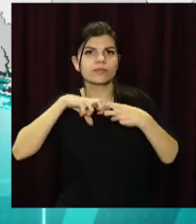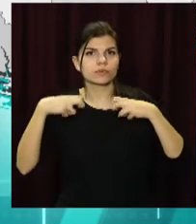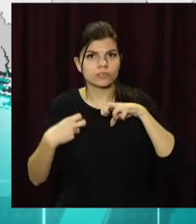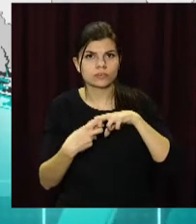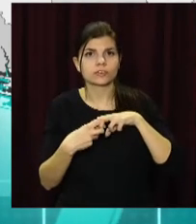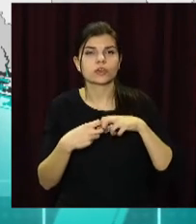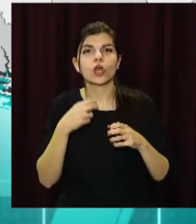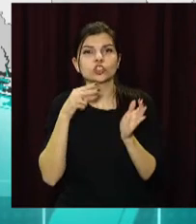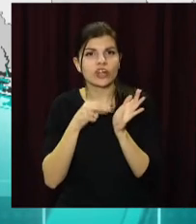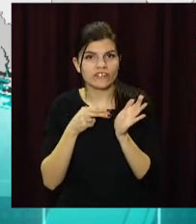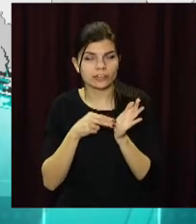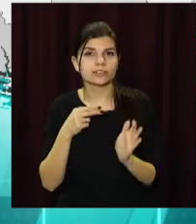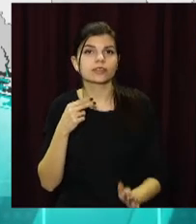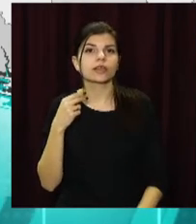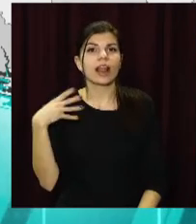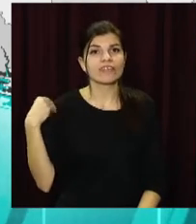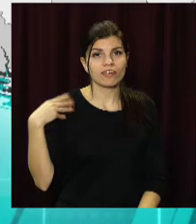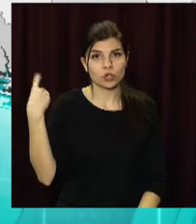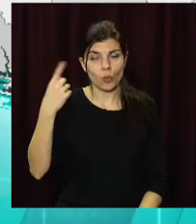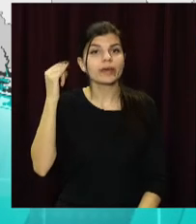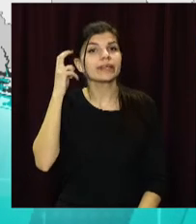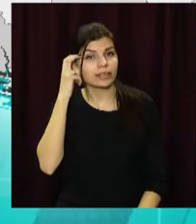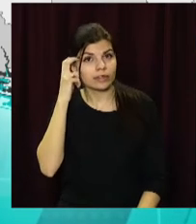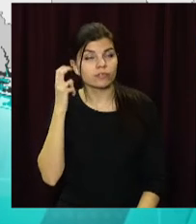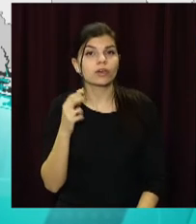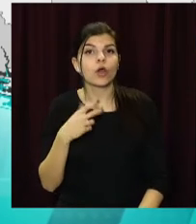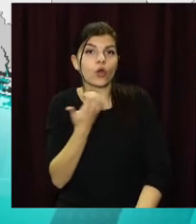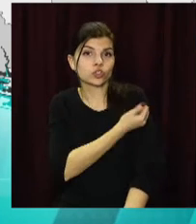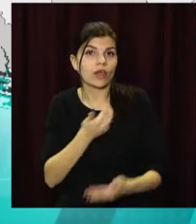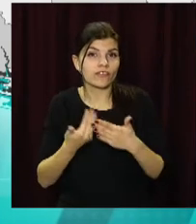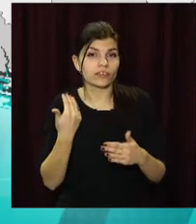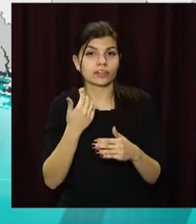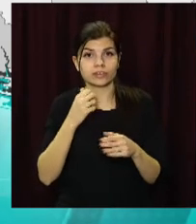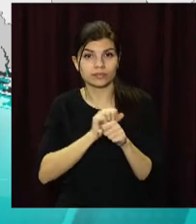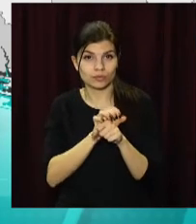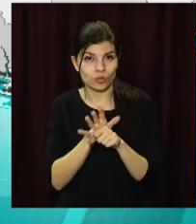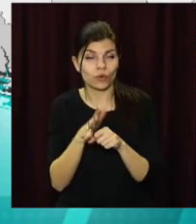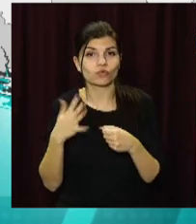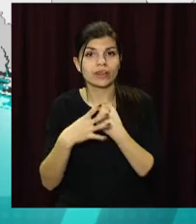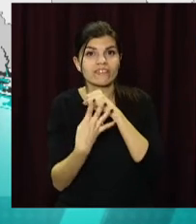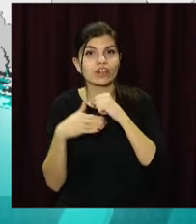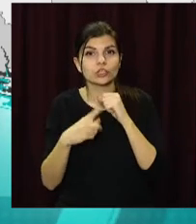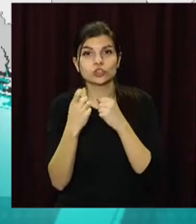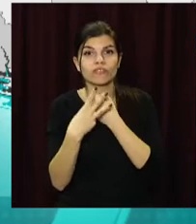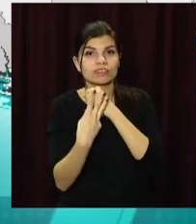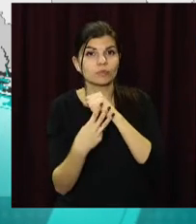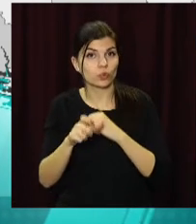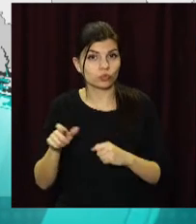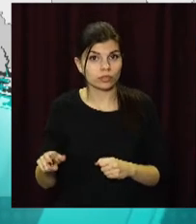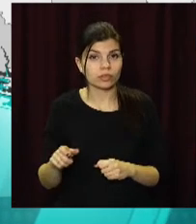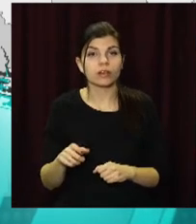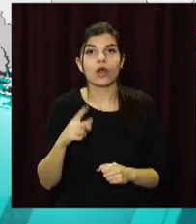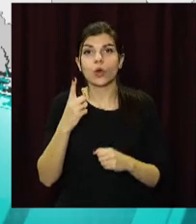-Франківській, Чернівецькій, Львівській областях та Києві. Щеплення від корони вже зробили 19 тисяч 118 людей.